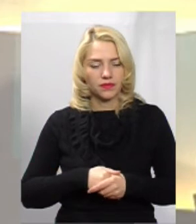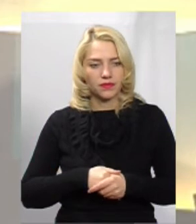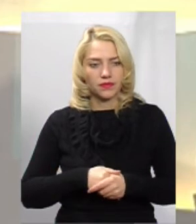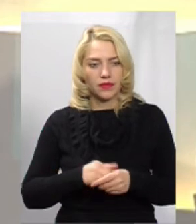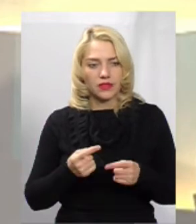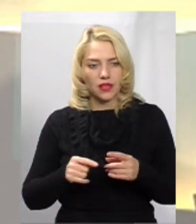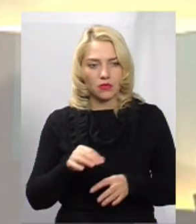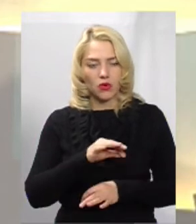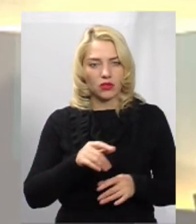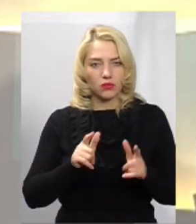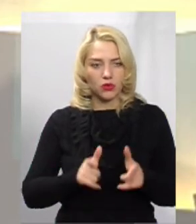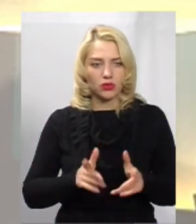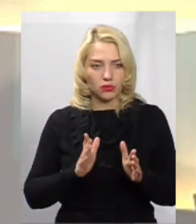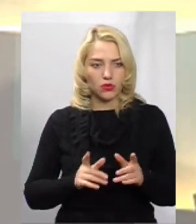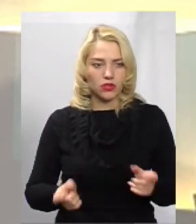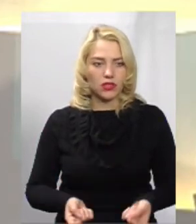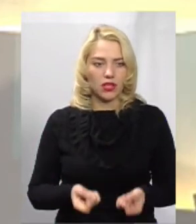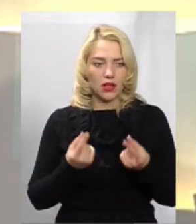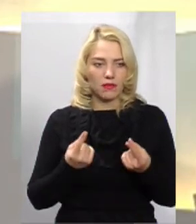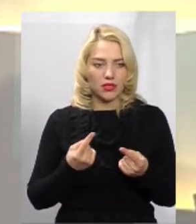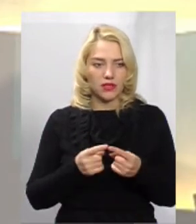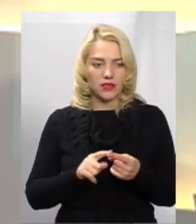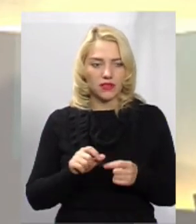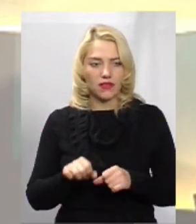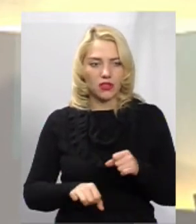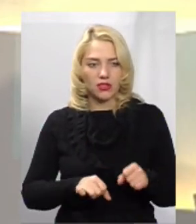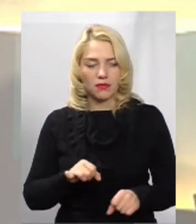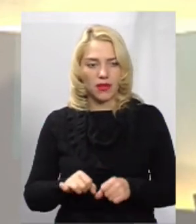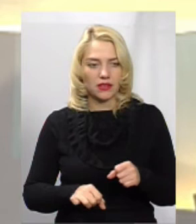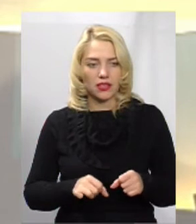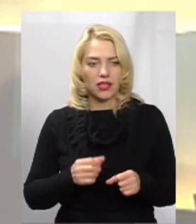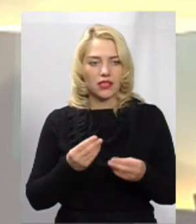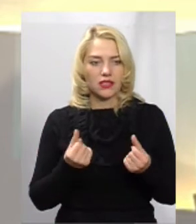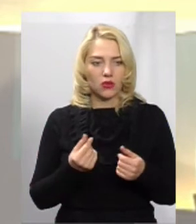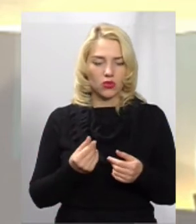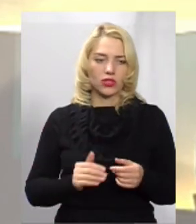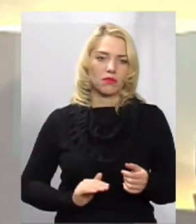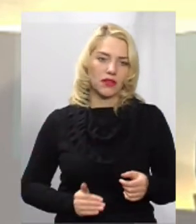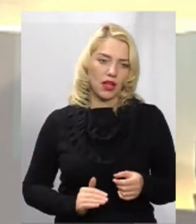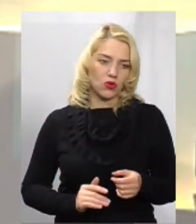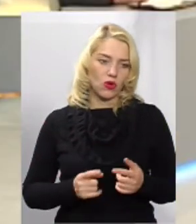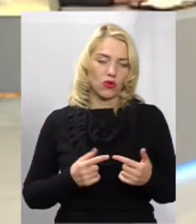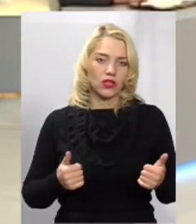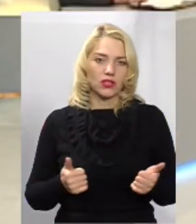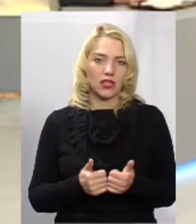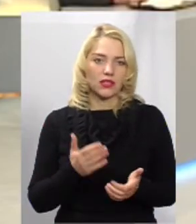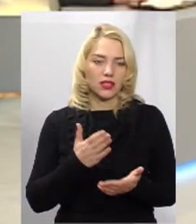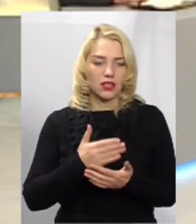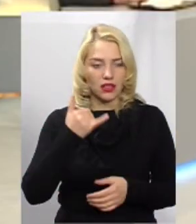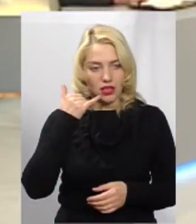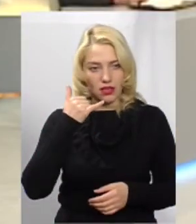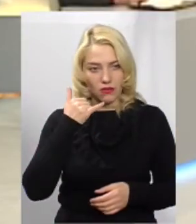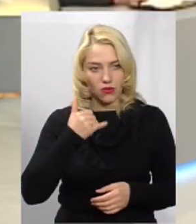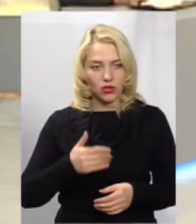погодять, і там знову з'являться ті ж велосипедики за кошти підрядної організації. Дякую. У нас є телефонний